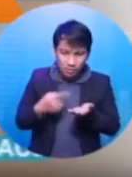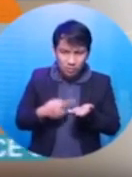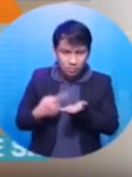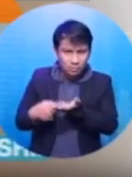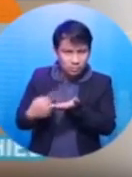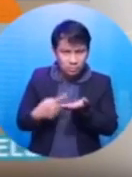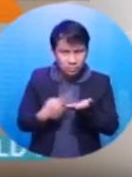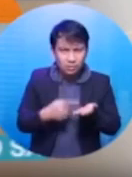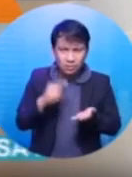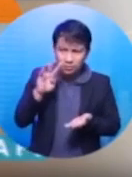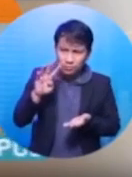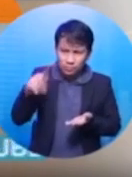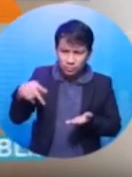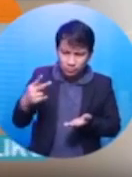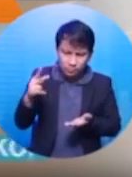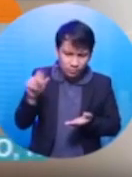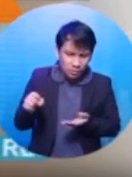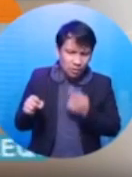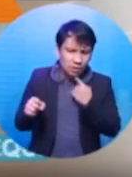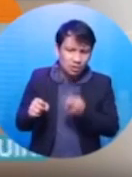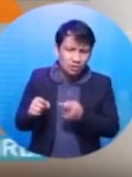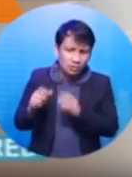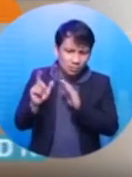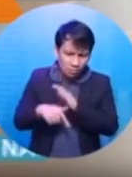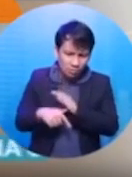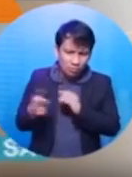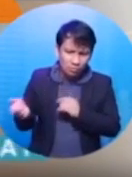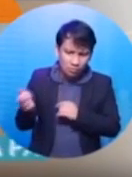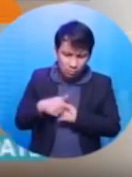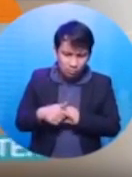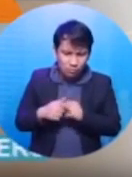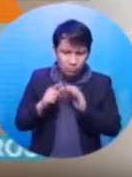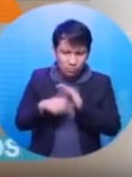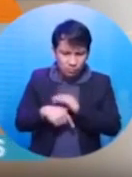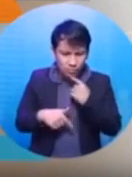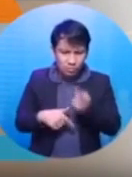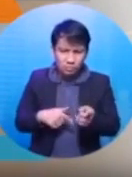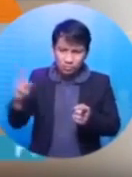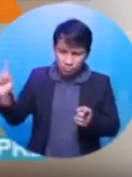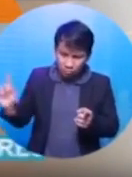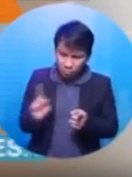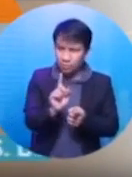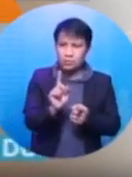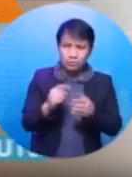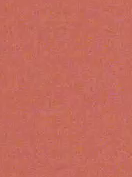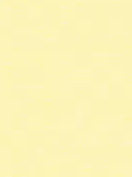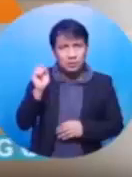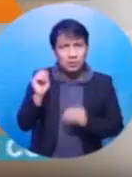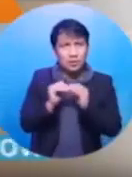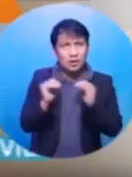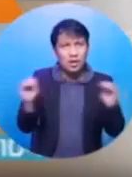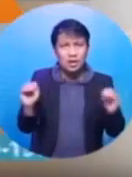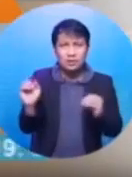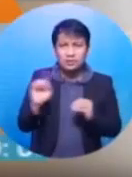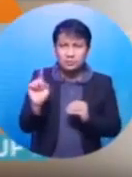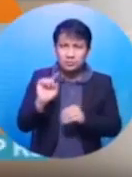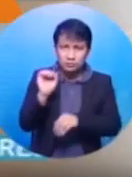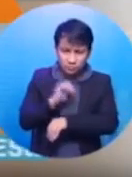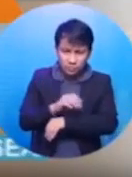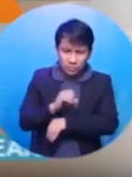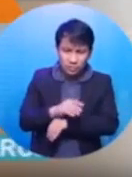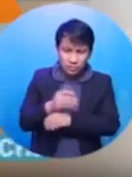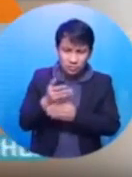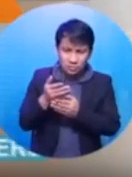hindi pa po kami nakapindot, sabi. Tapos ngayon po, Sir Rati, bigla po yan siyang lumabas. Meron daw